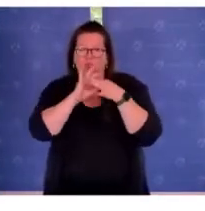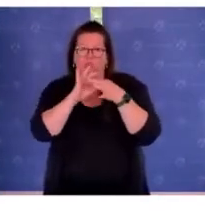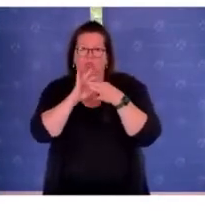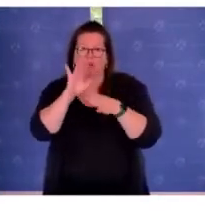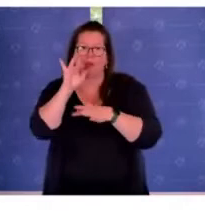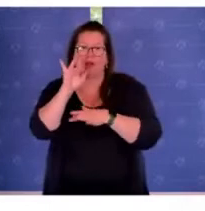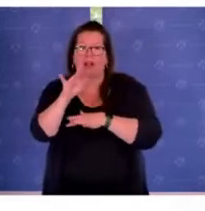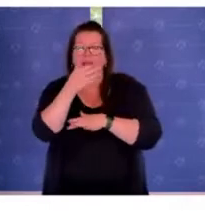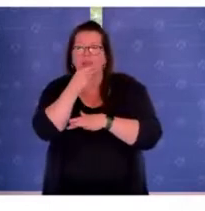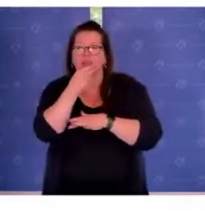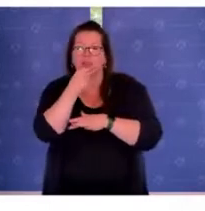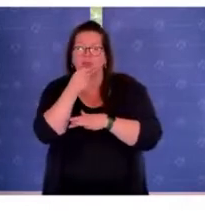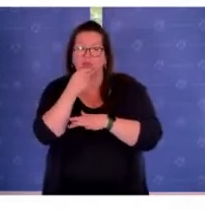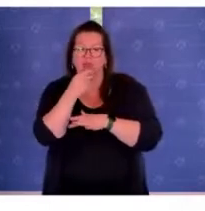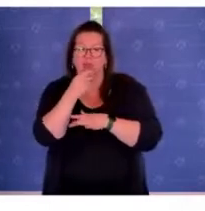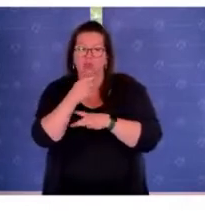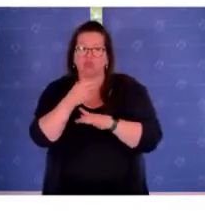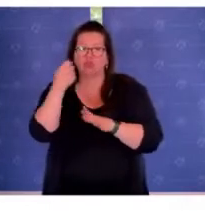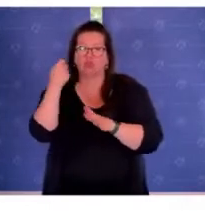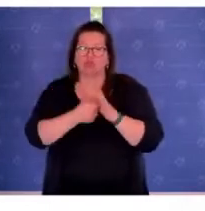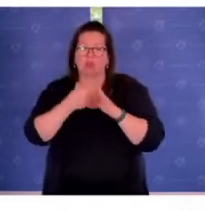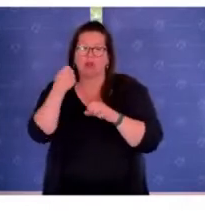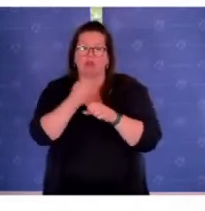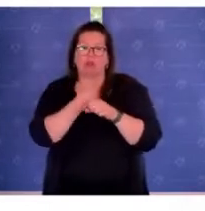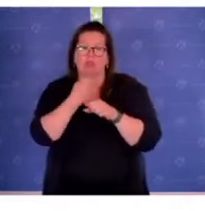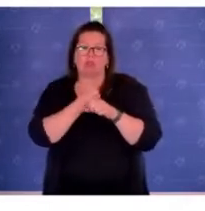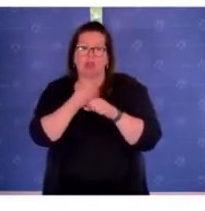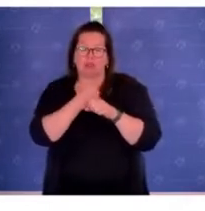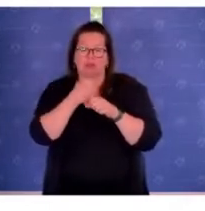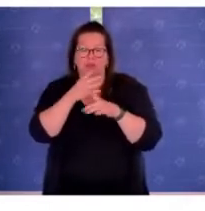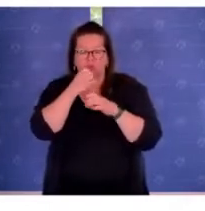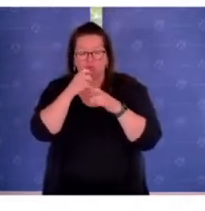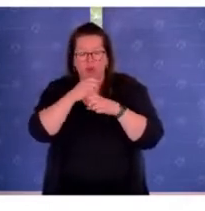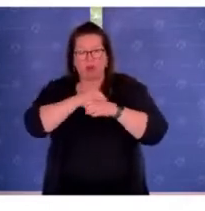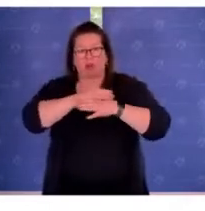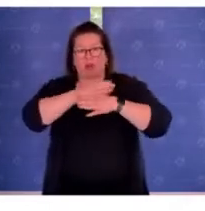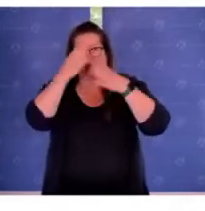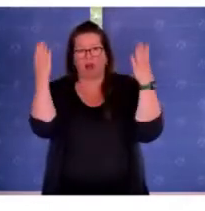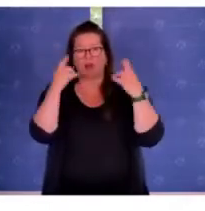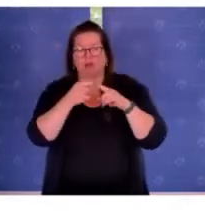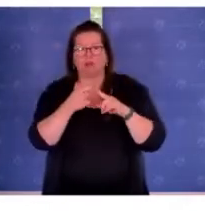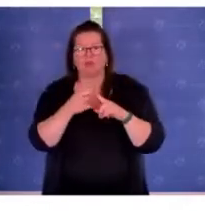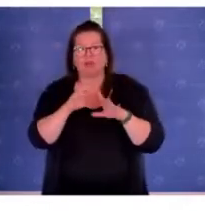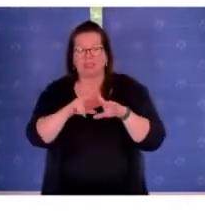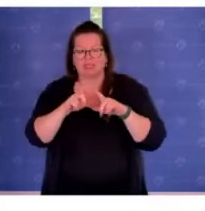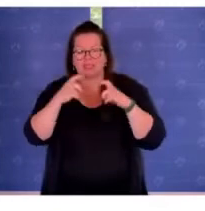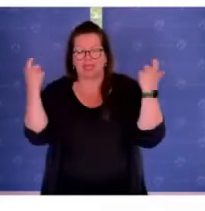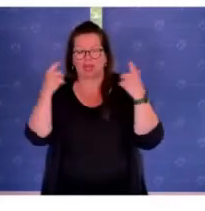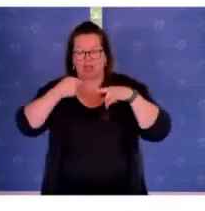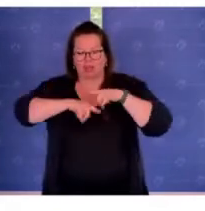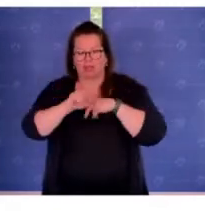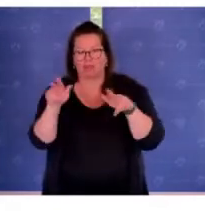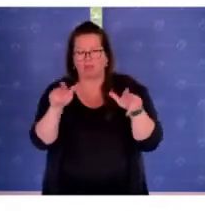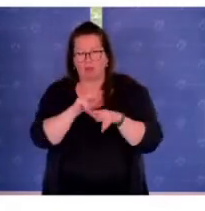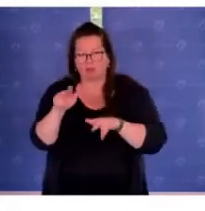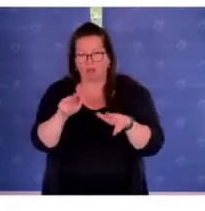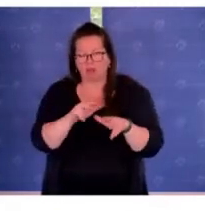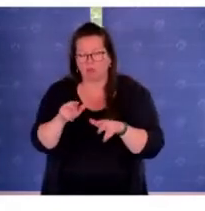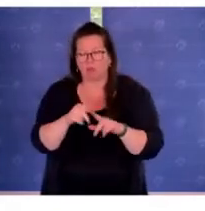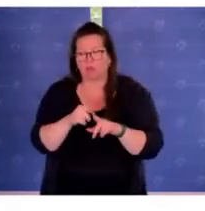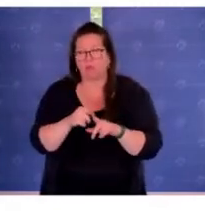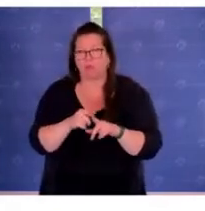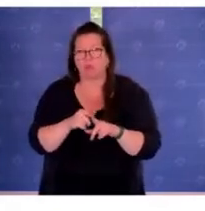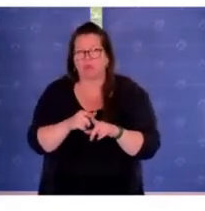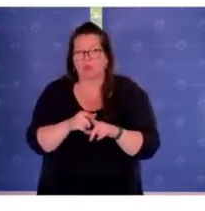in die Wege zu leiten. Das haben wir nicht nur versucht, das ist auch umgesetzt worden durch die Senatsinnenverwaltung, also quasi dann